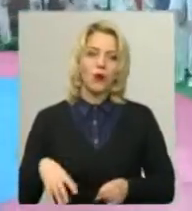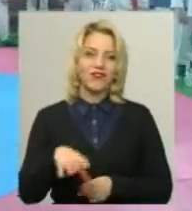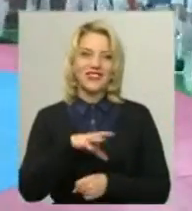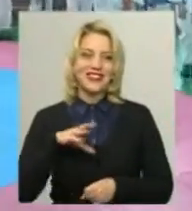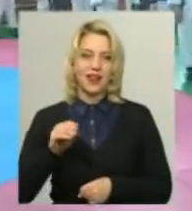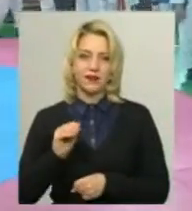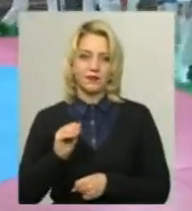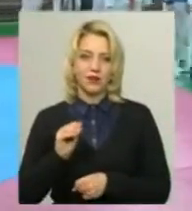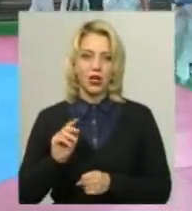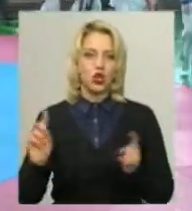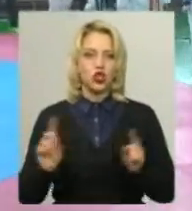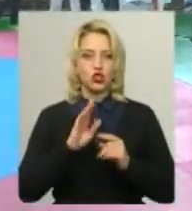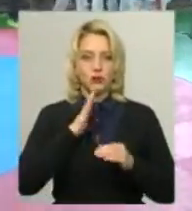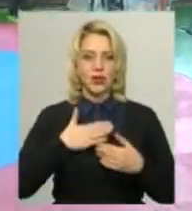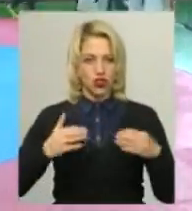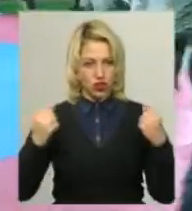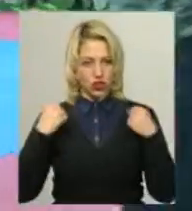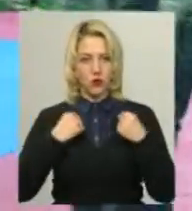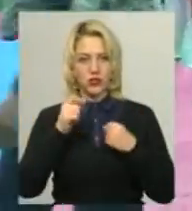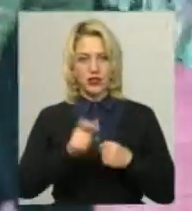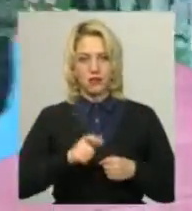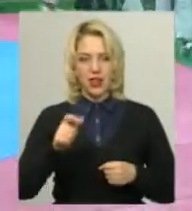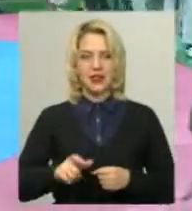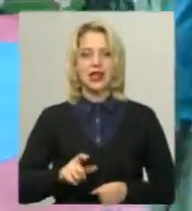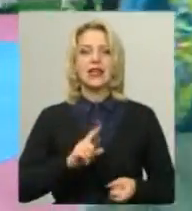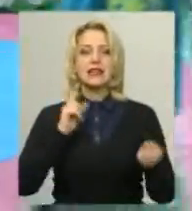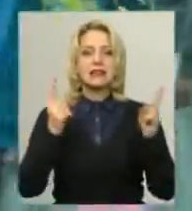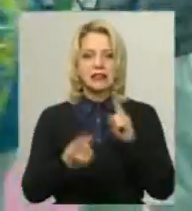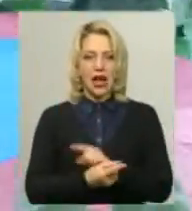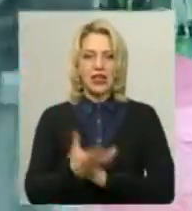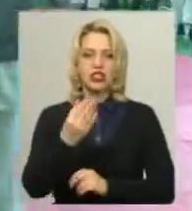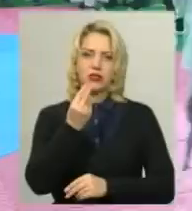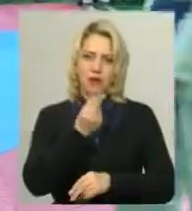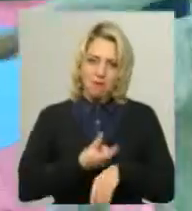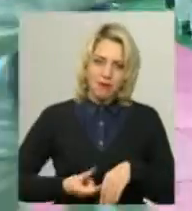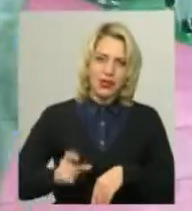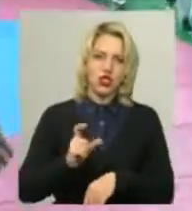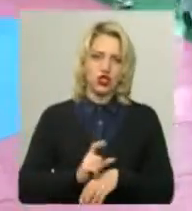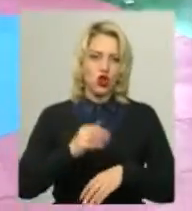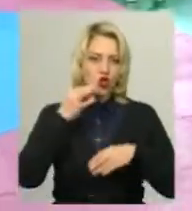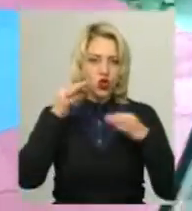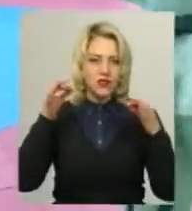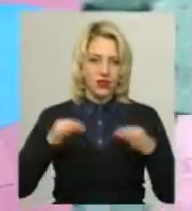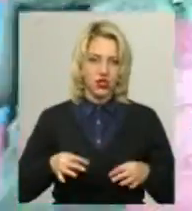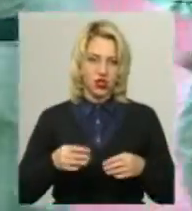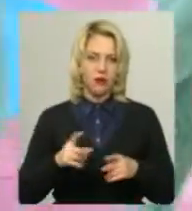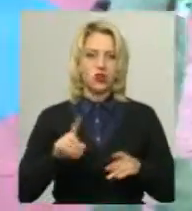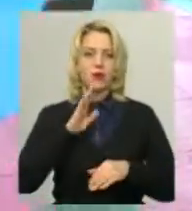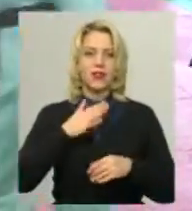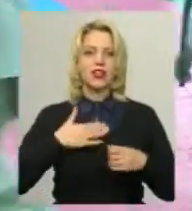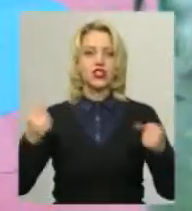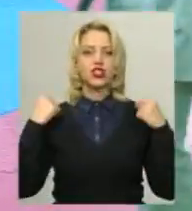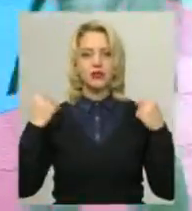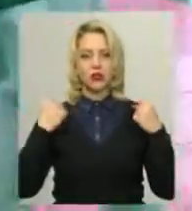щоб наші спортсмени стали ще більше досвідченими, щоб наші